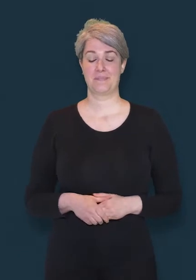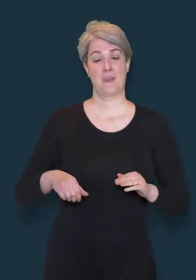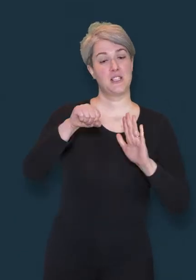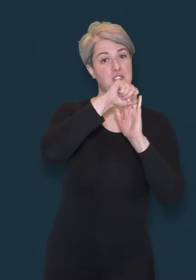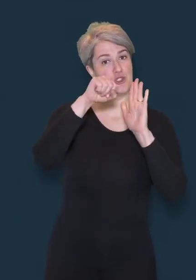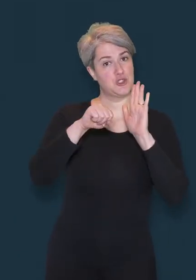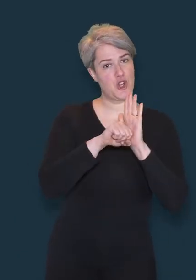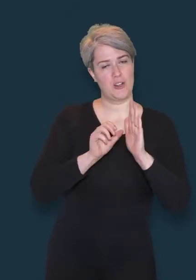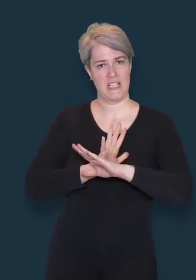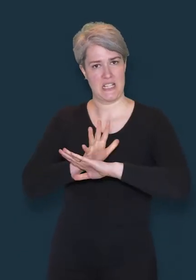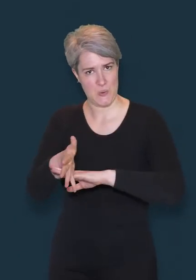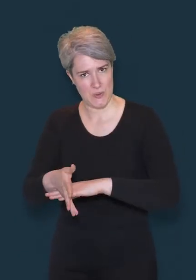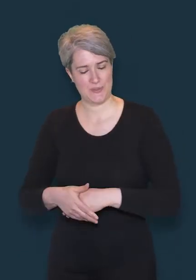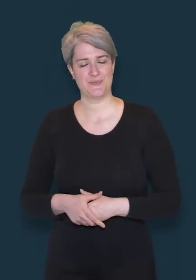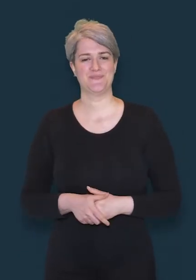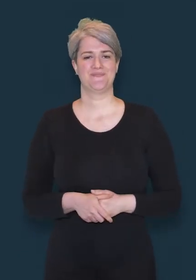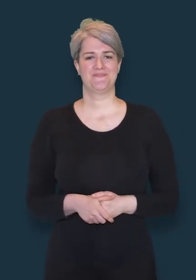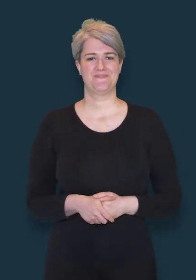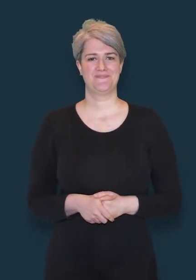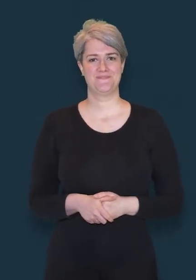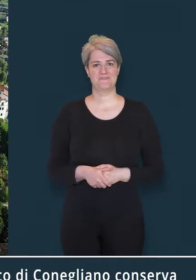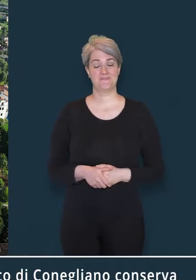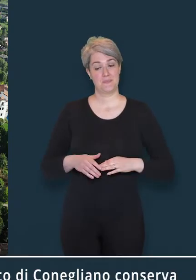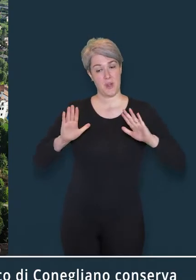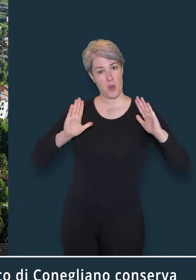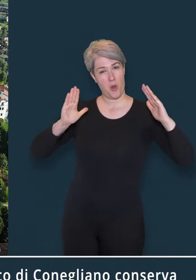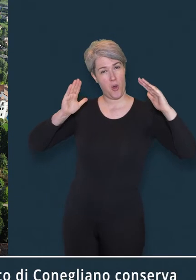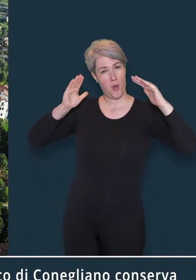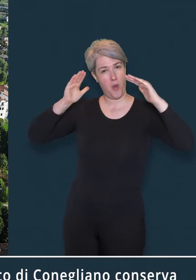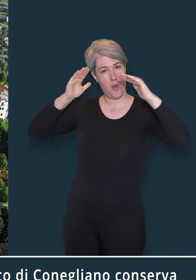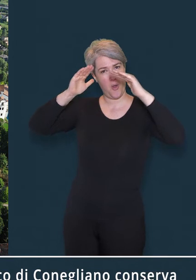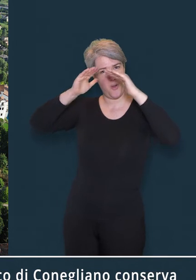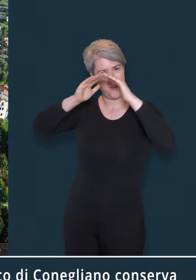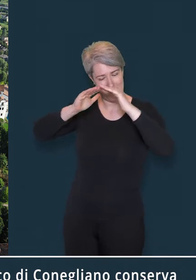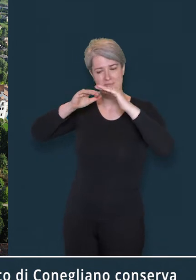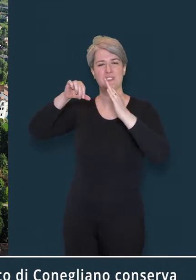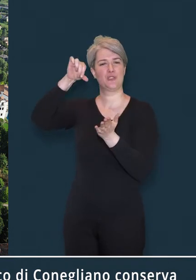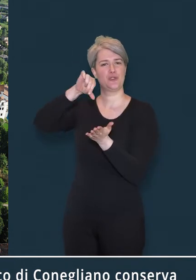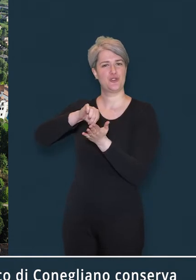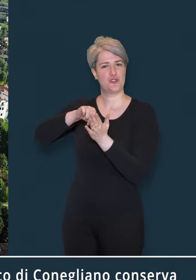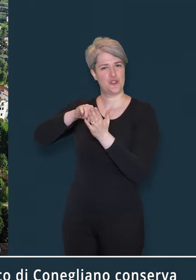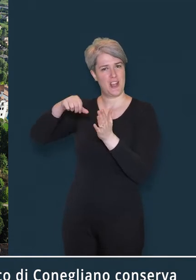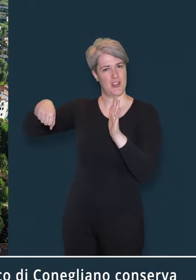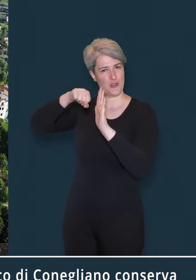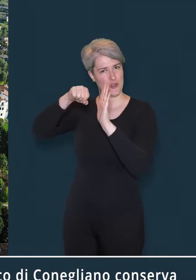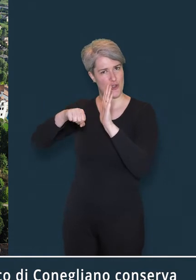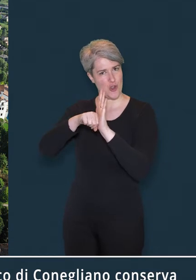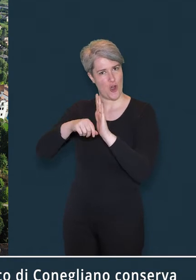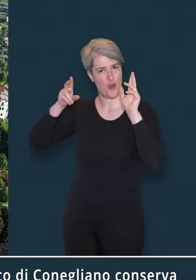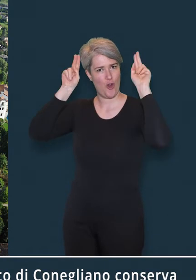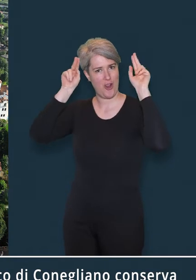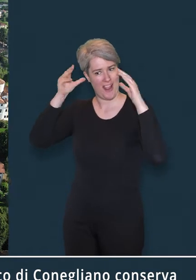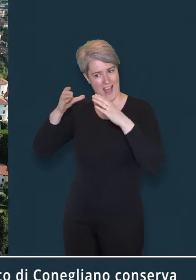Introduzione storica La sommità del colle che sovrasta il centro storico di